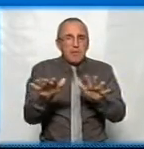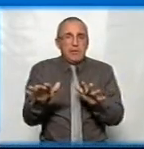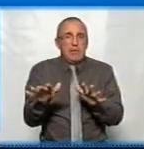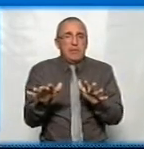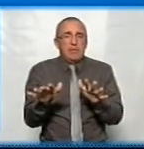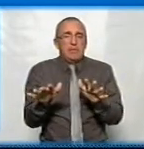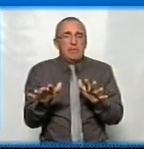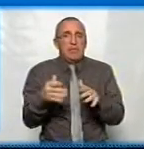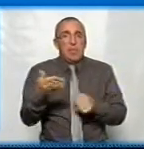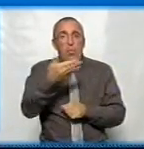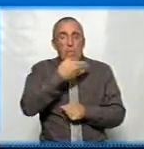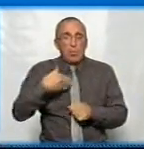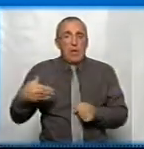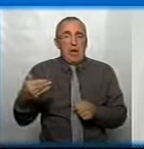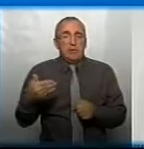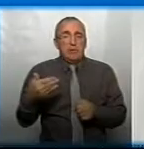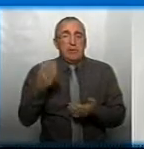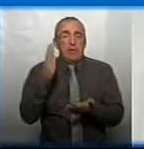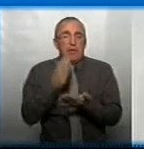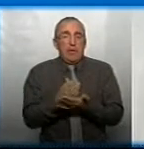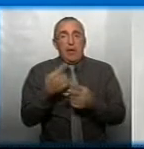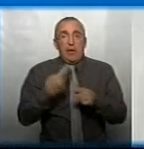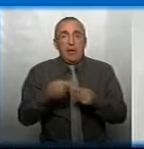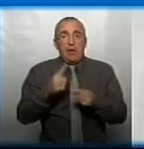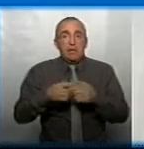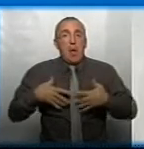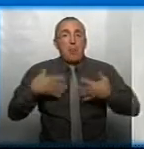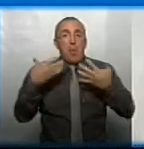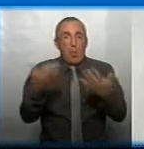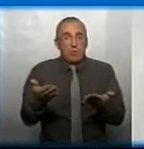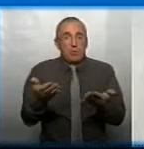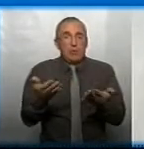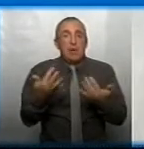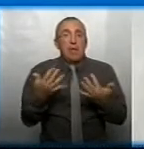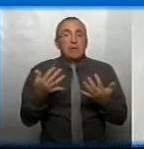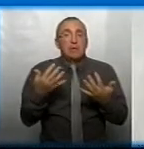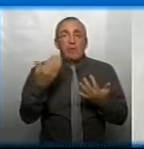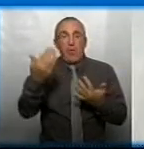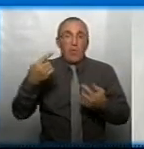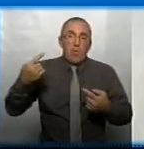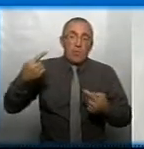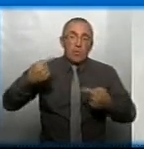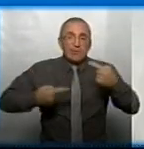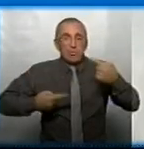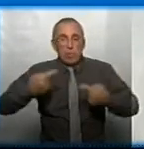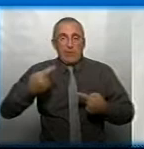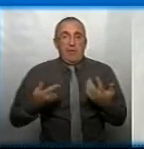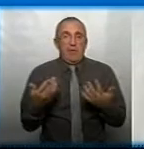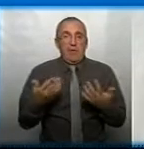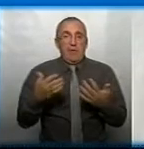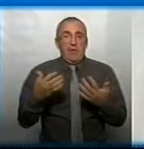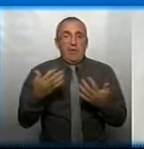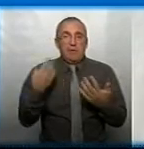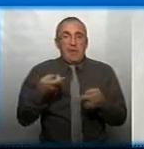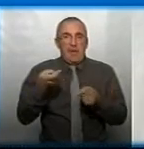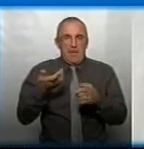І у нас навіть є така пропозиція, наскільки я бачу дискутивно, пішла ця